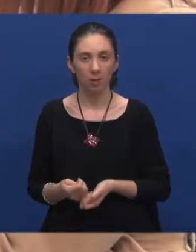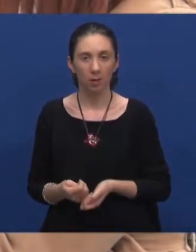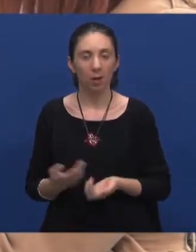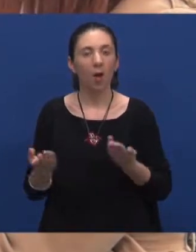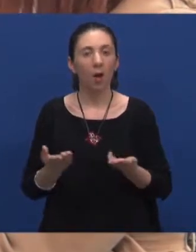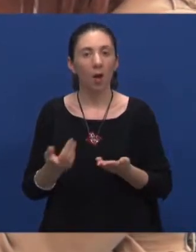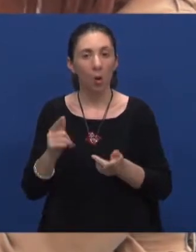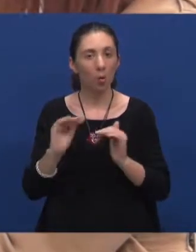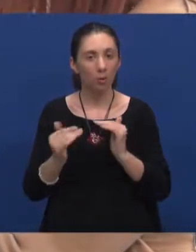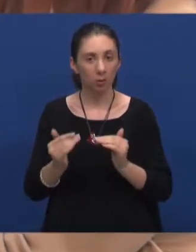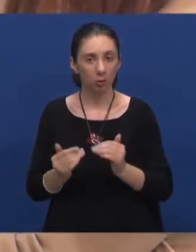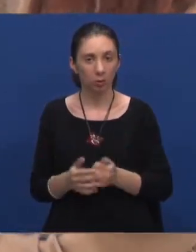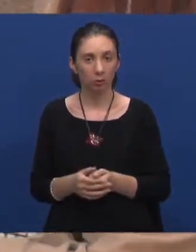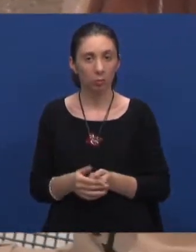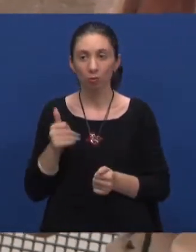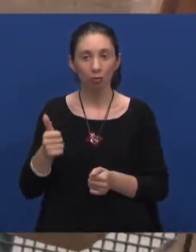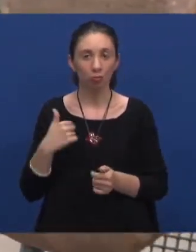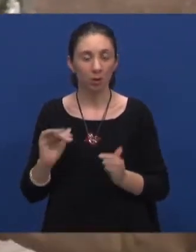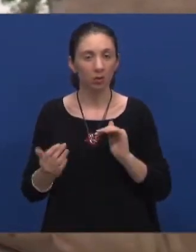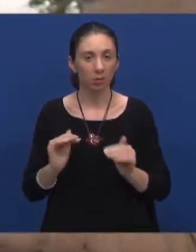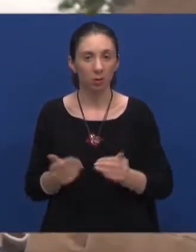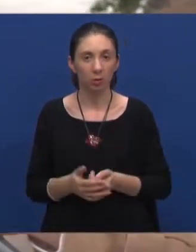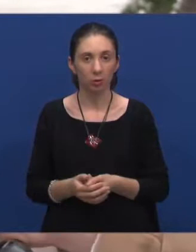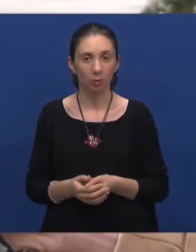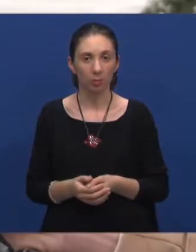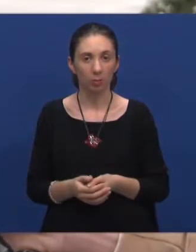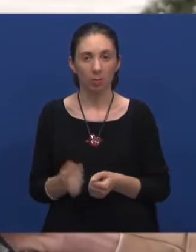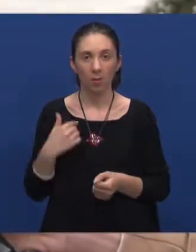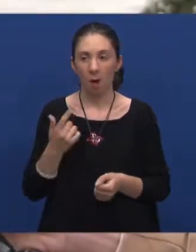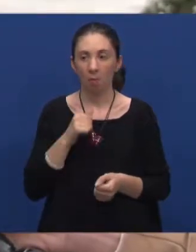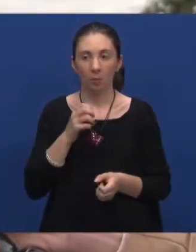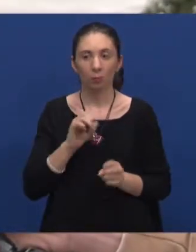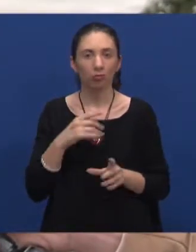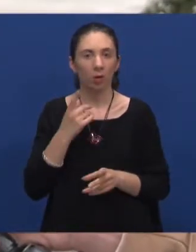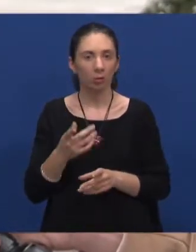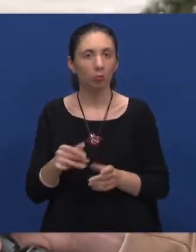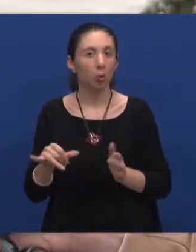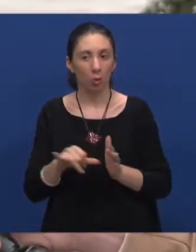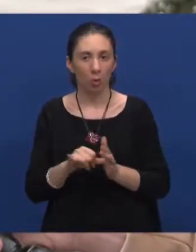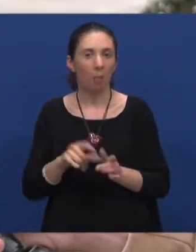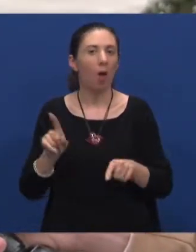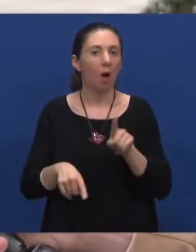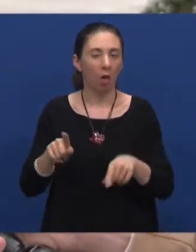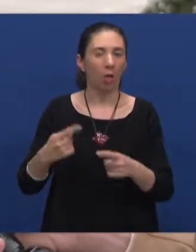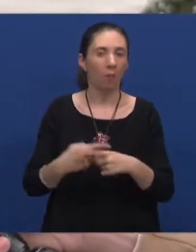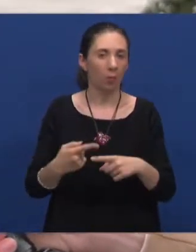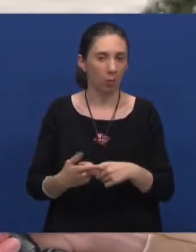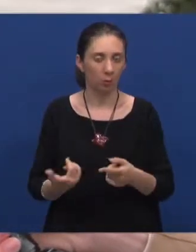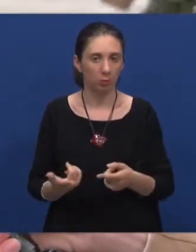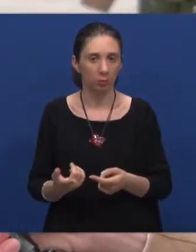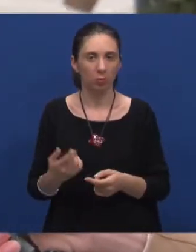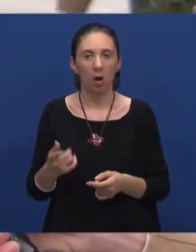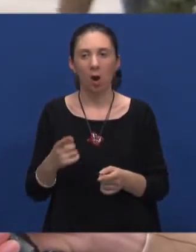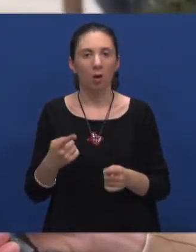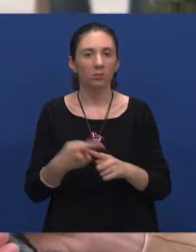kako se slažete? Pa super, mi slažemo, ja zbilja ne mogu ništa reći, ovoga normalno kad se posvadimo, ali te